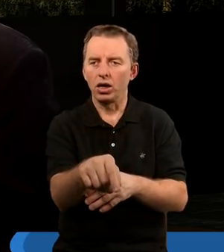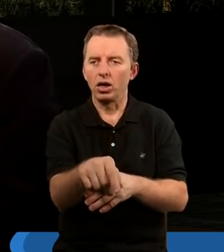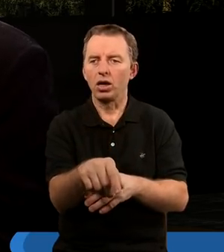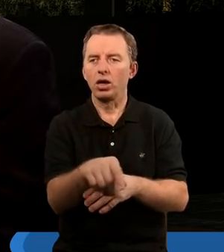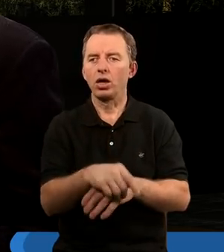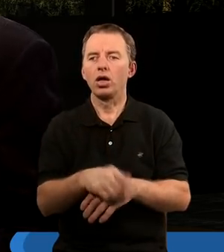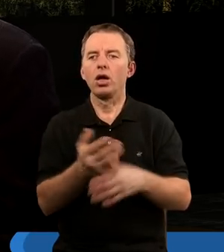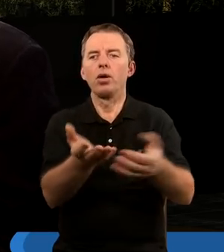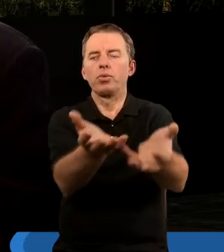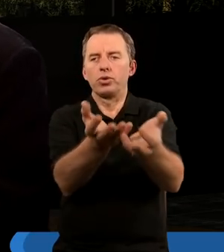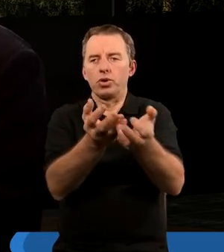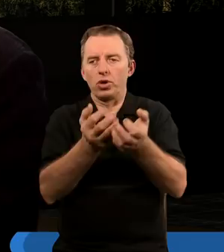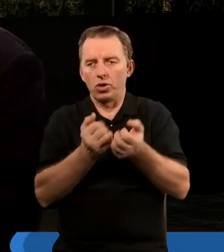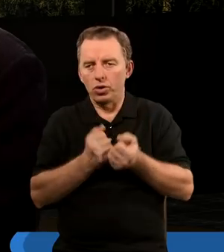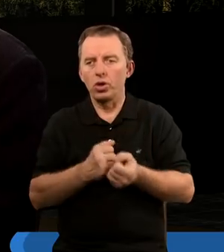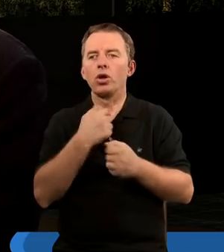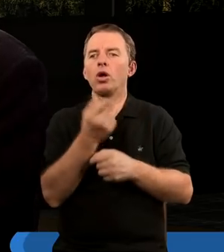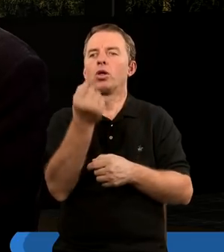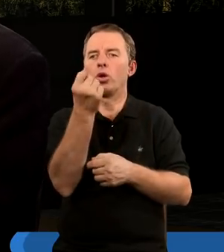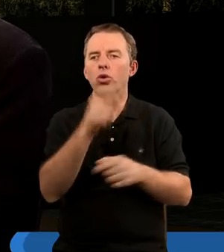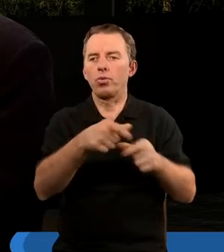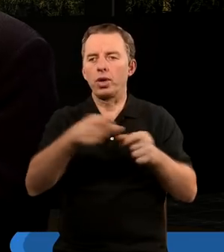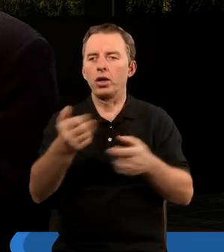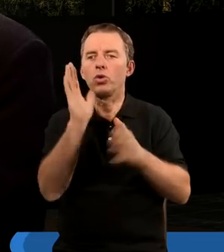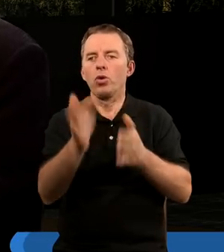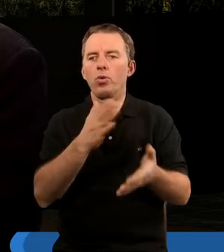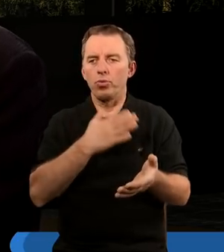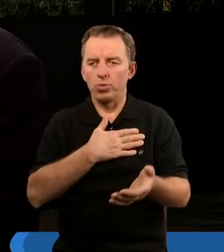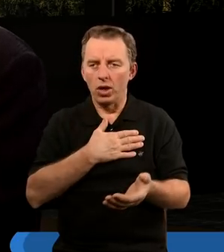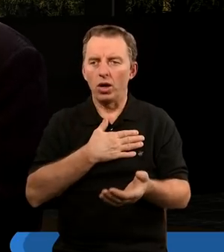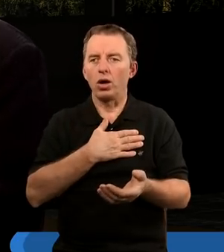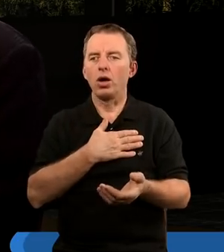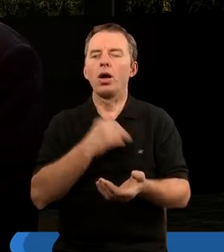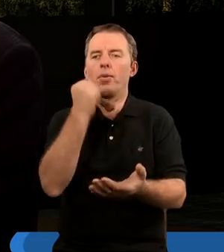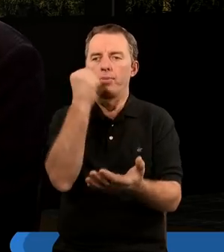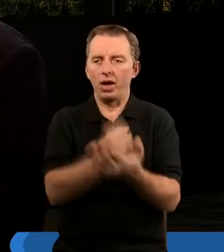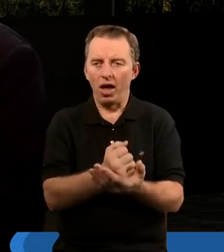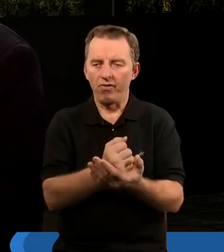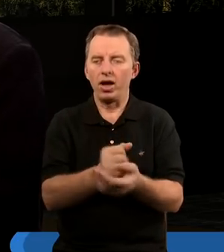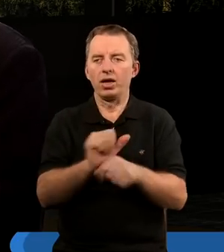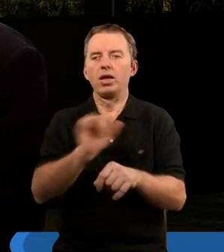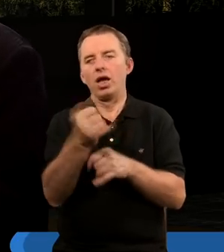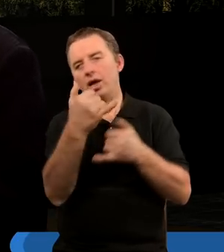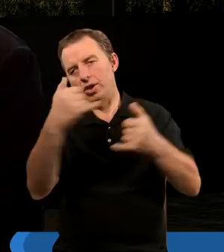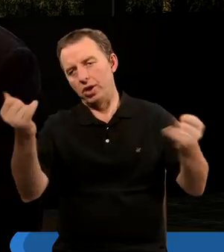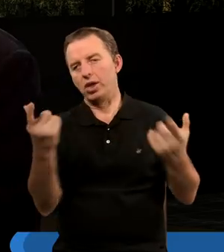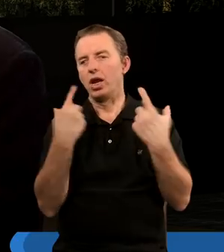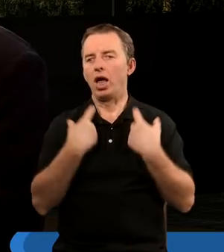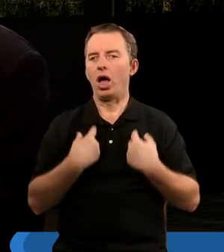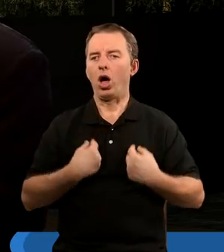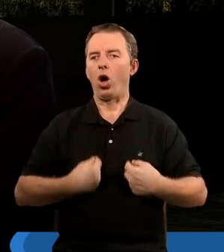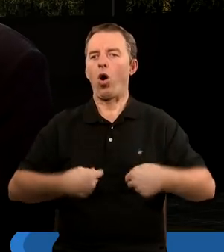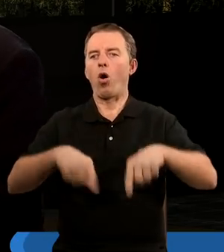przyciągnij paska troszeczkę, bo nie będziesz miał prawa istnienia jak każdy inny